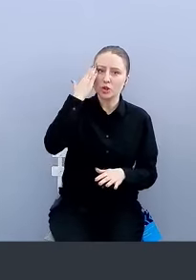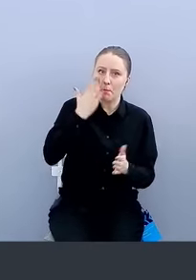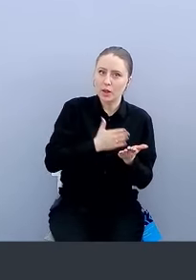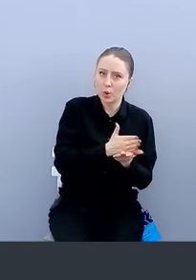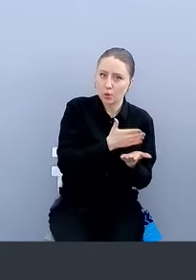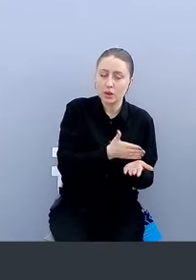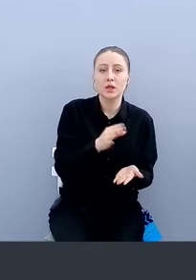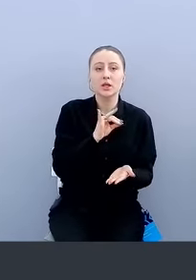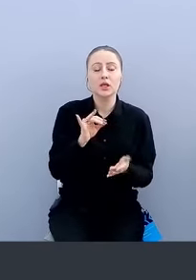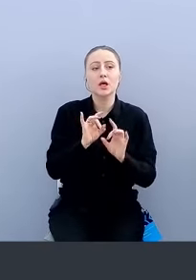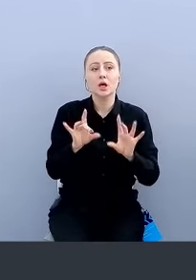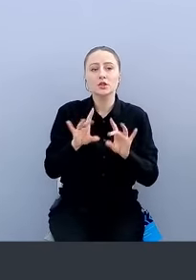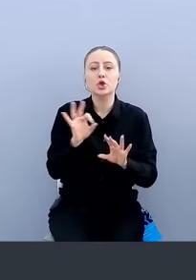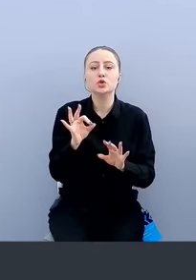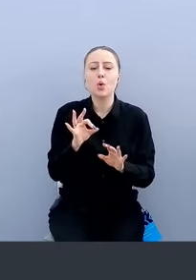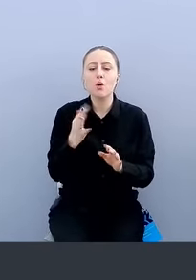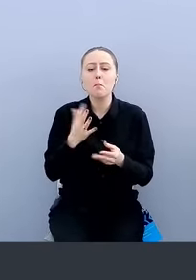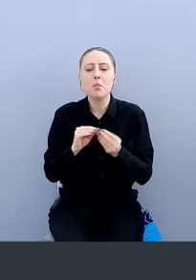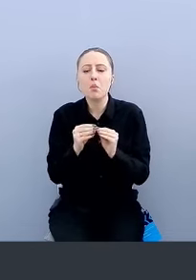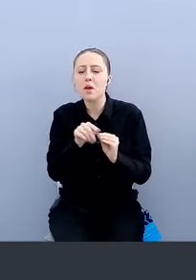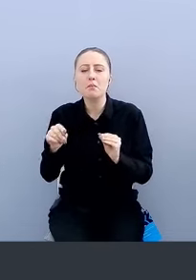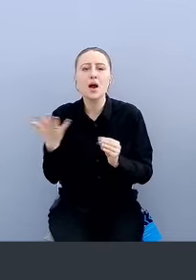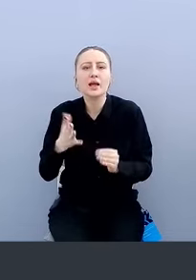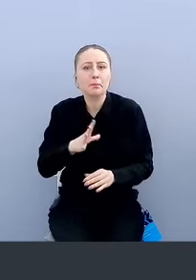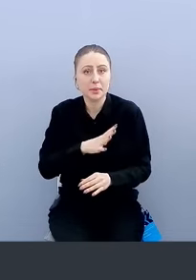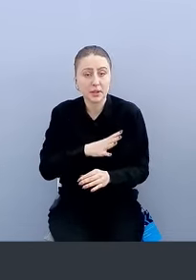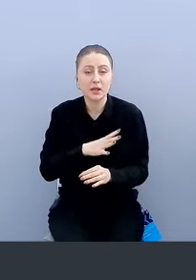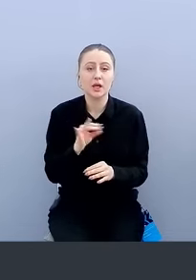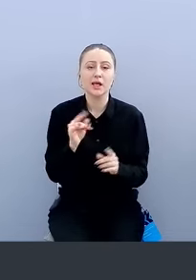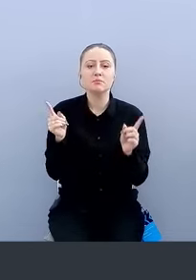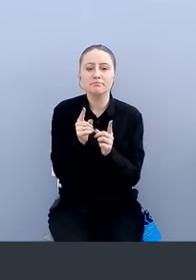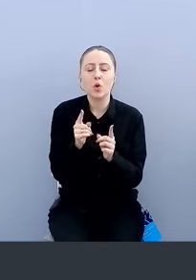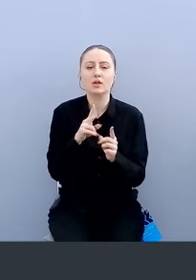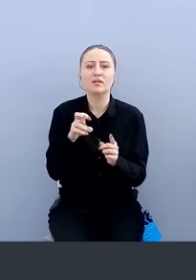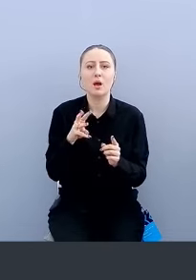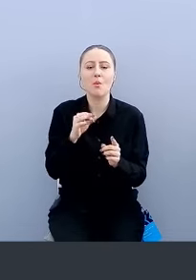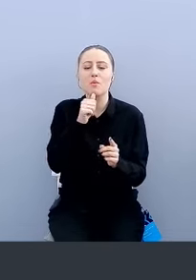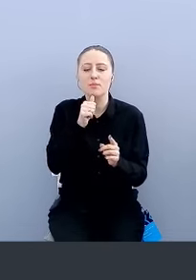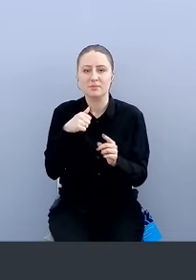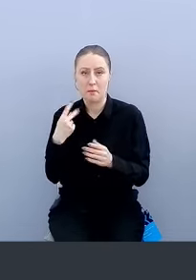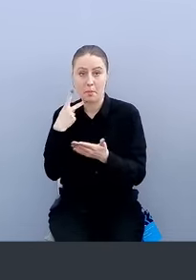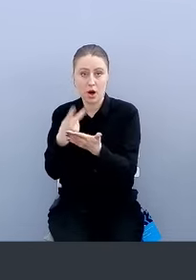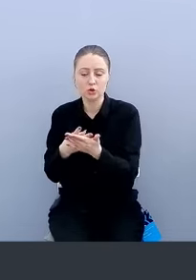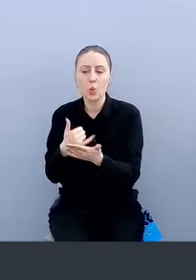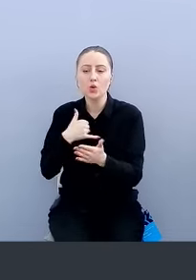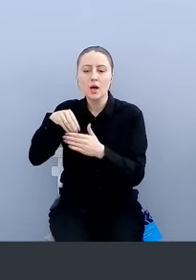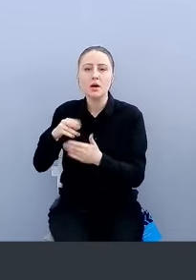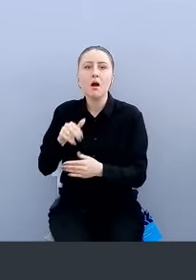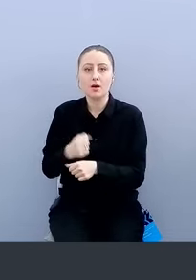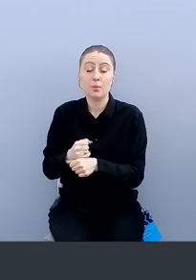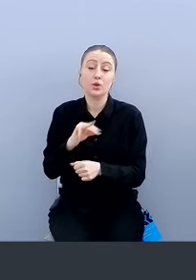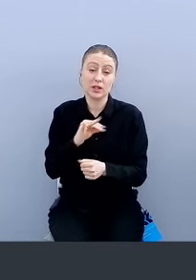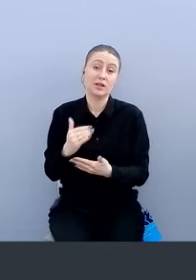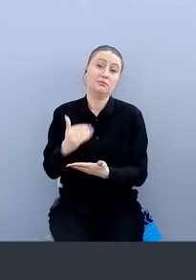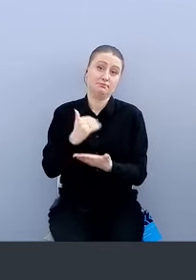Расскажу с некоторыми вызовами, которыми мы столкнулись. Потом покажу короткое демо, как у нас это работает. Ну и подведем итоги.